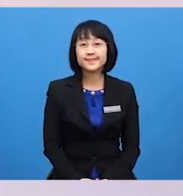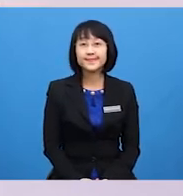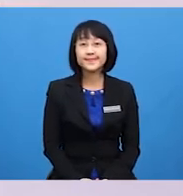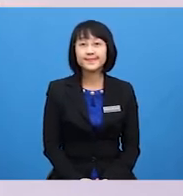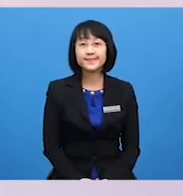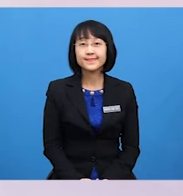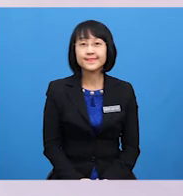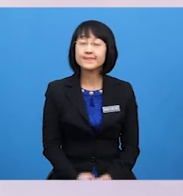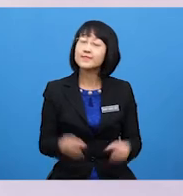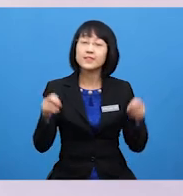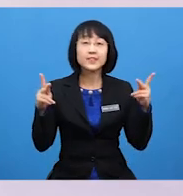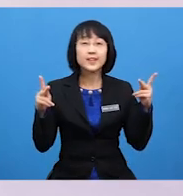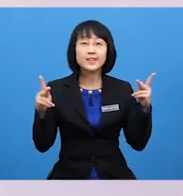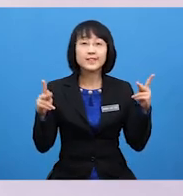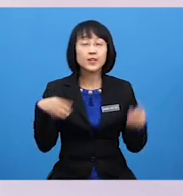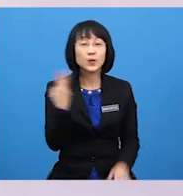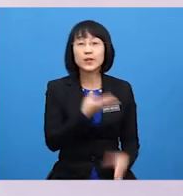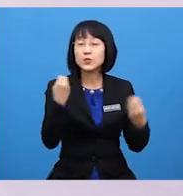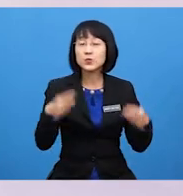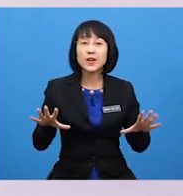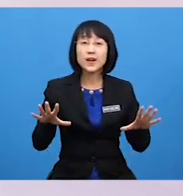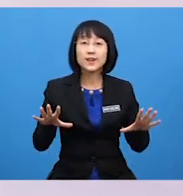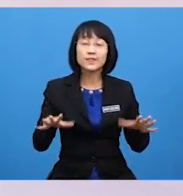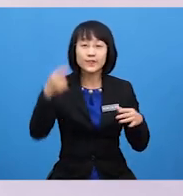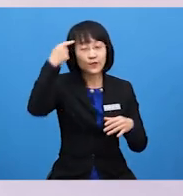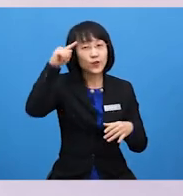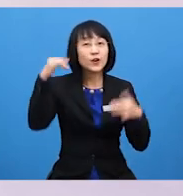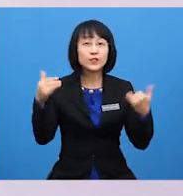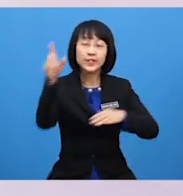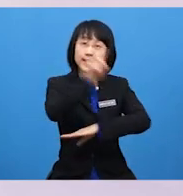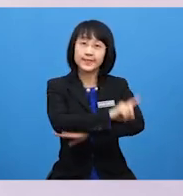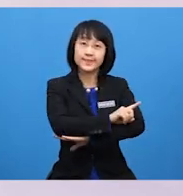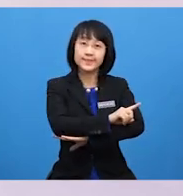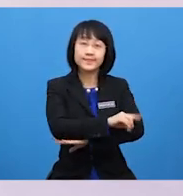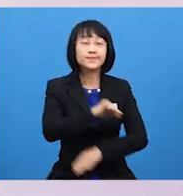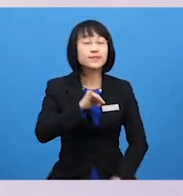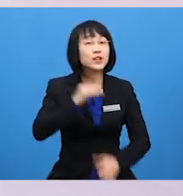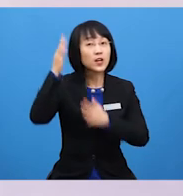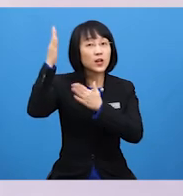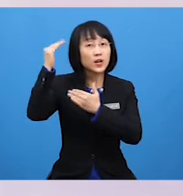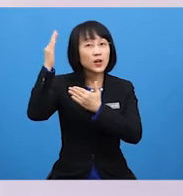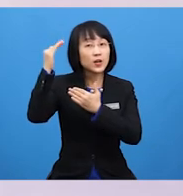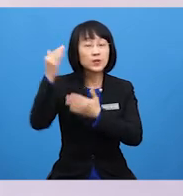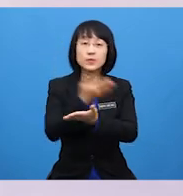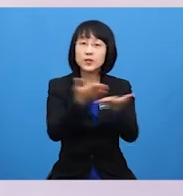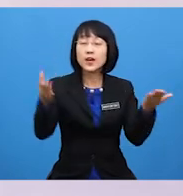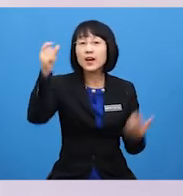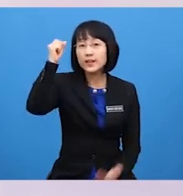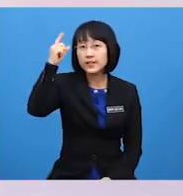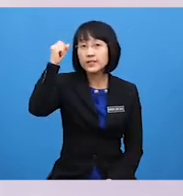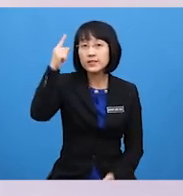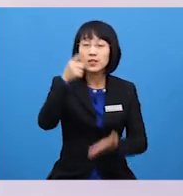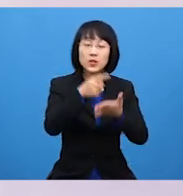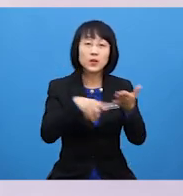All right We are done For today I hope You can Understand